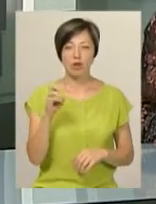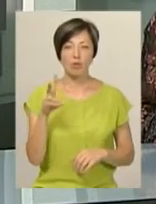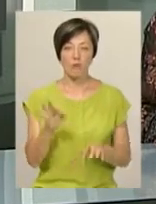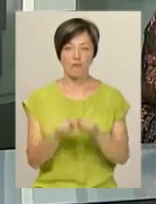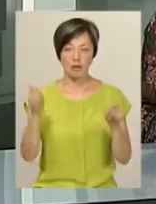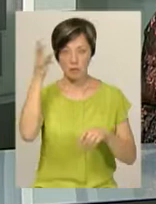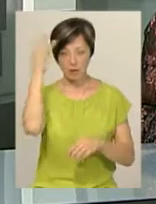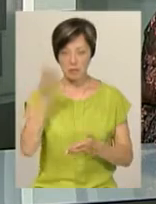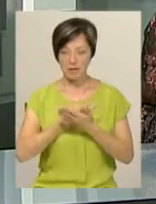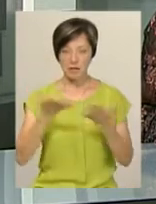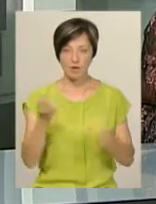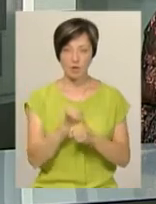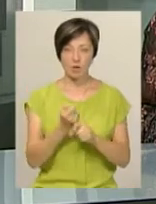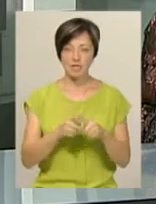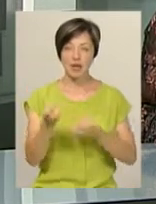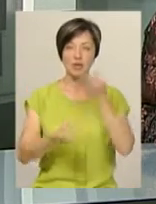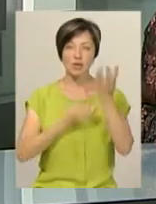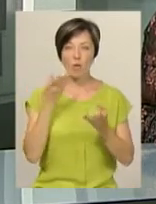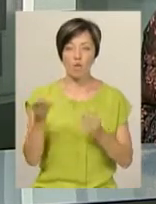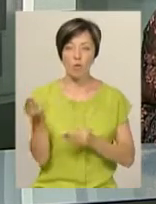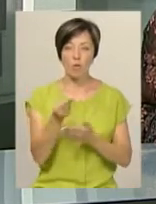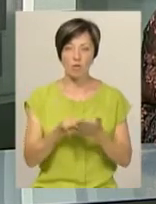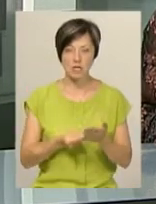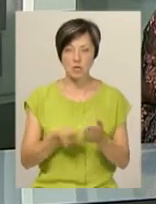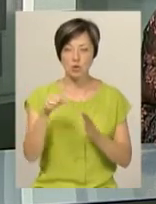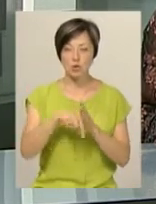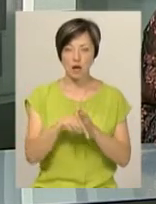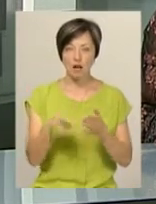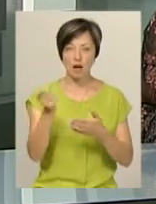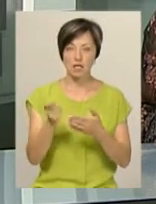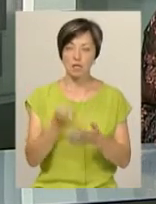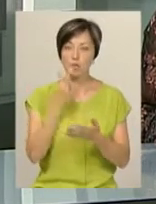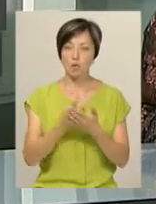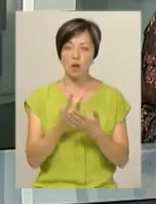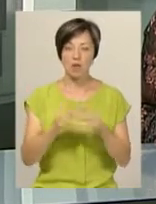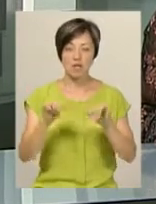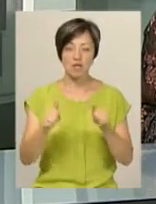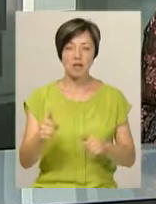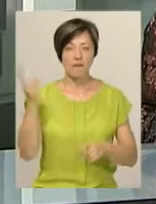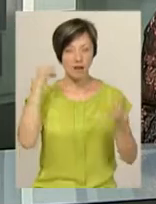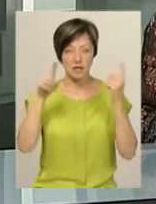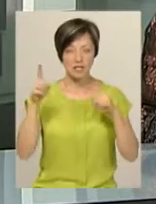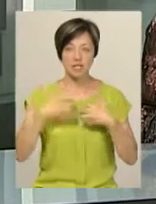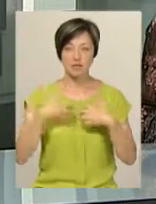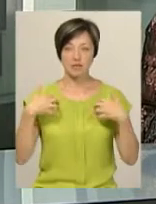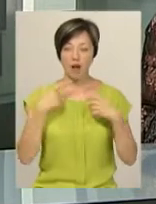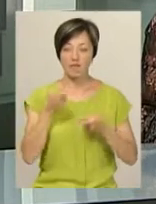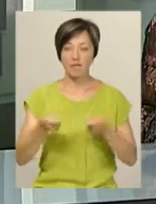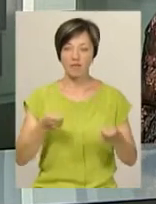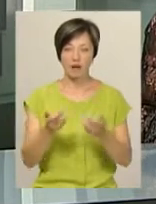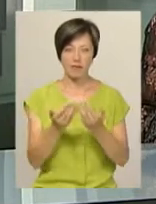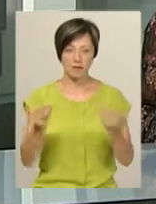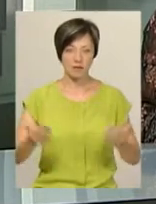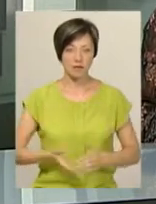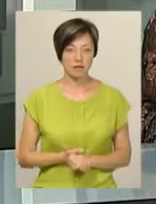Хмельницькому. Представлені роботи – це квіткові композиції, сюжетні картини та зображення фантастичних звірів, каже куратор виставки Людмила